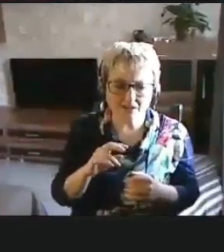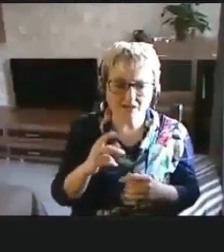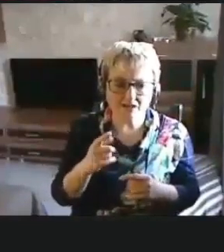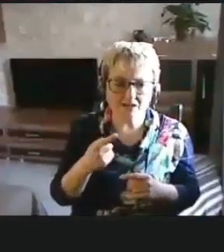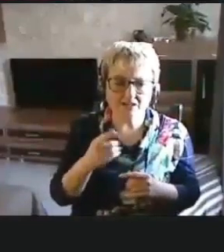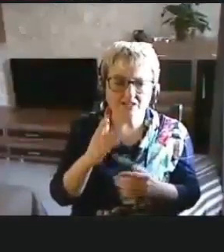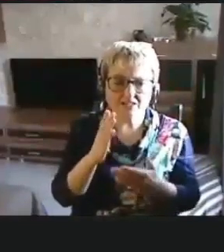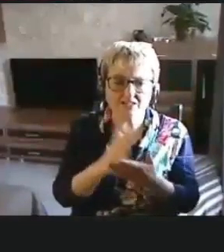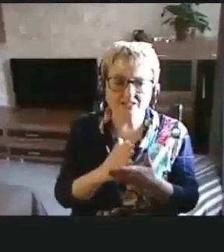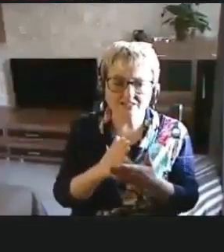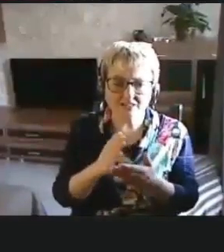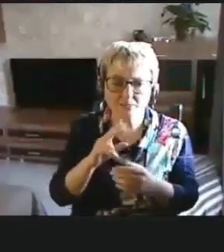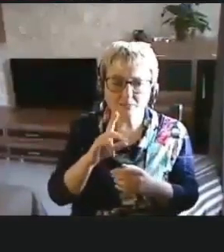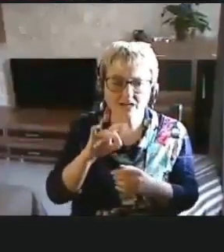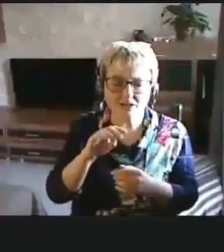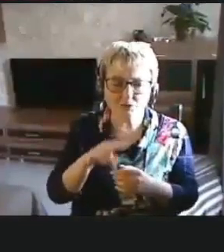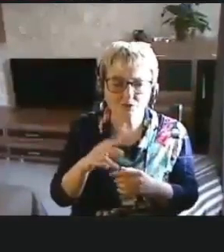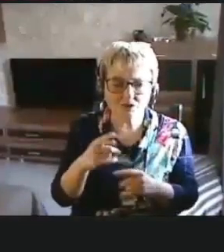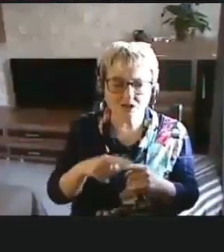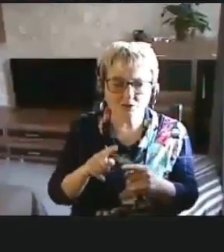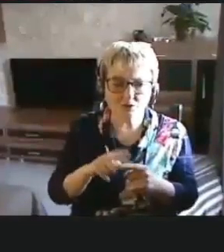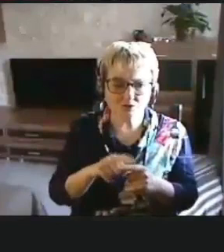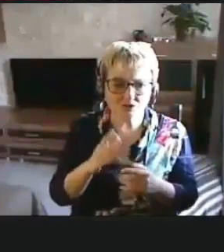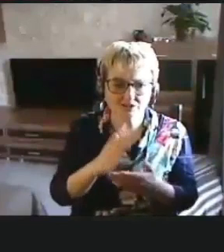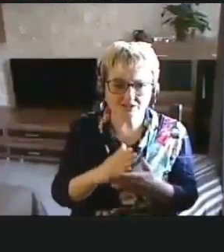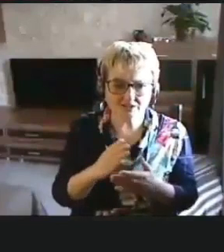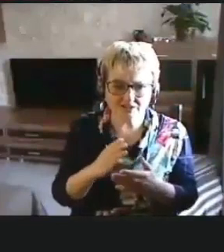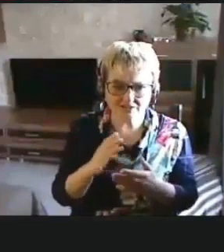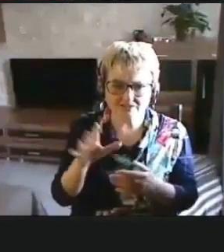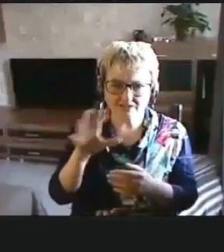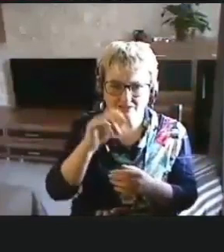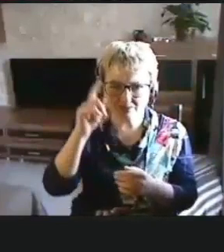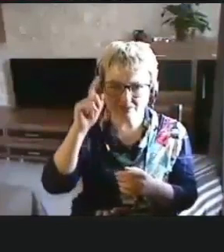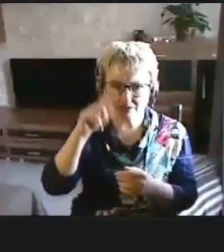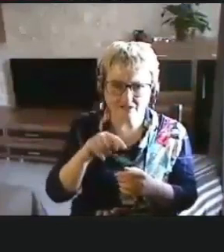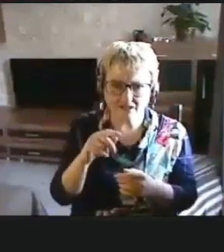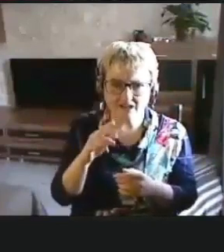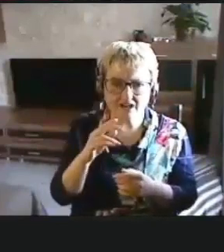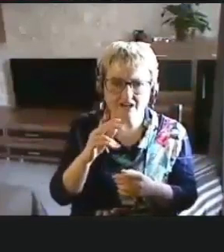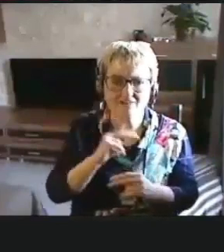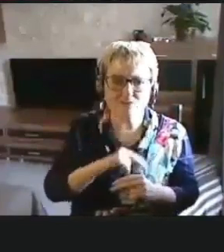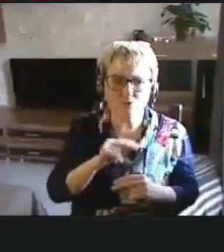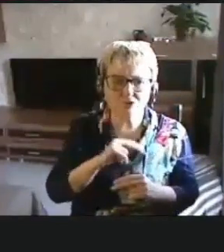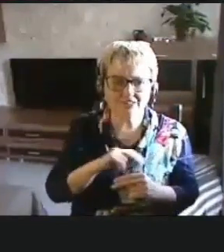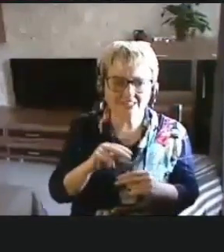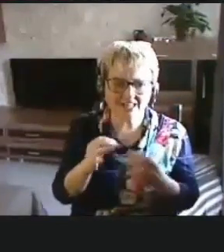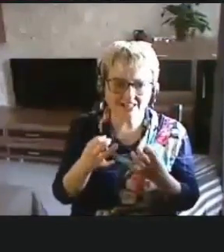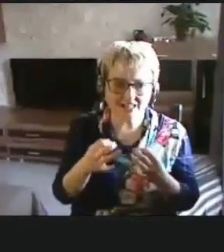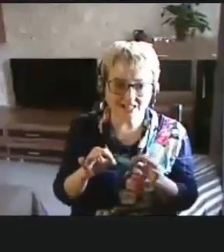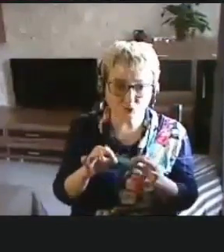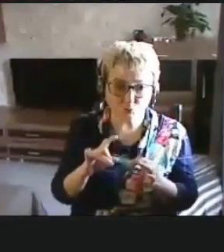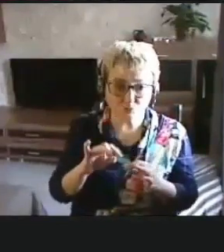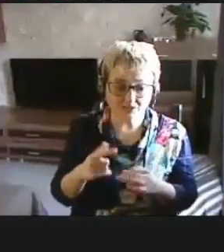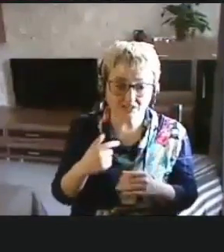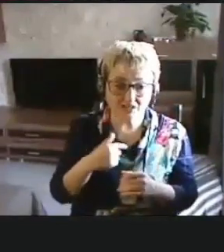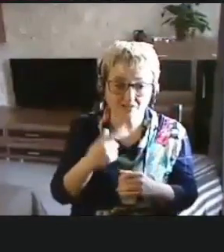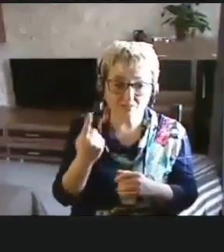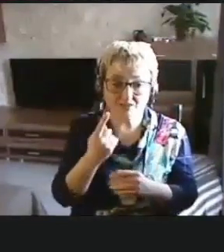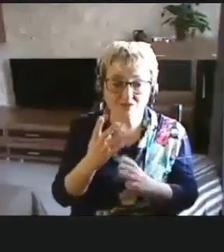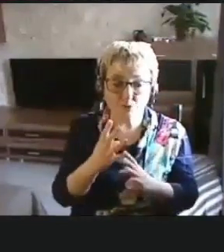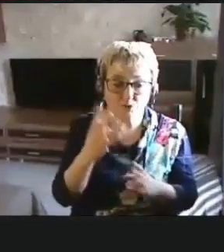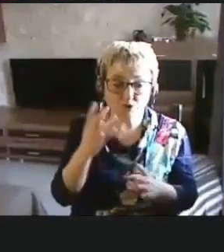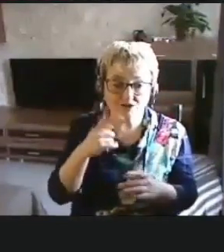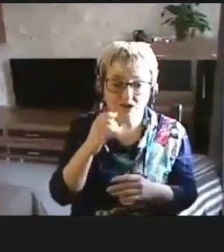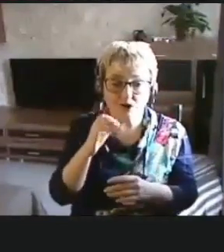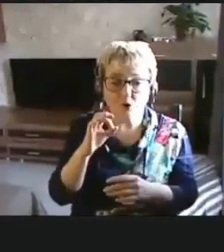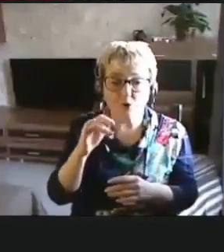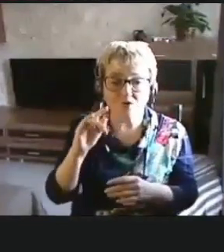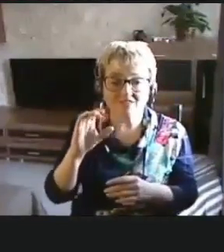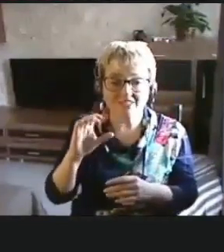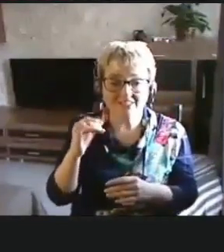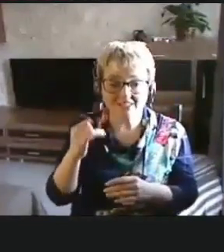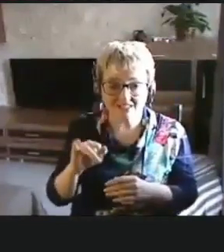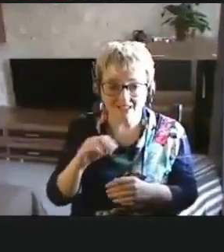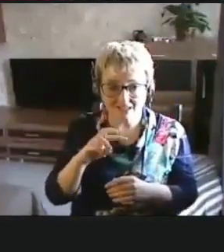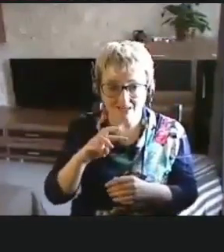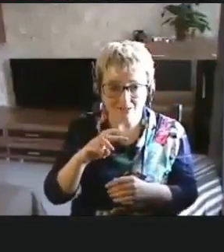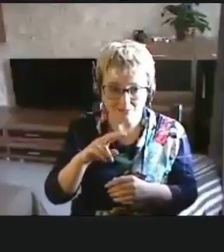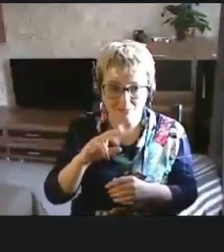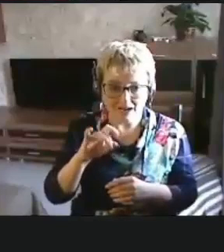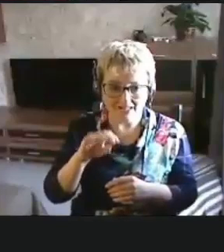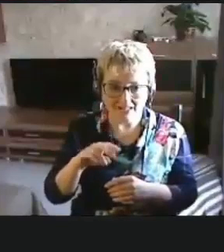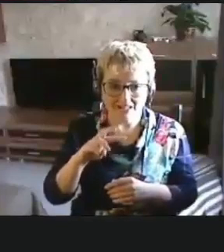есть продукты, в которых есть, как всем известно, функции доступности. И я в первую очередь говорю об офисном пакете Microsoft,